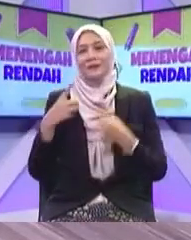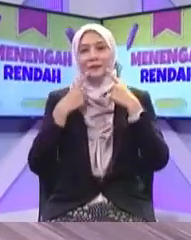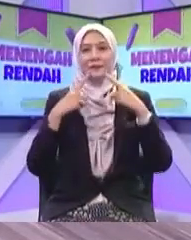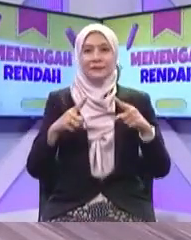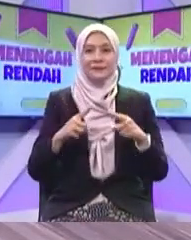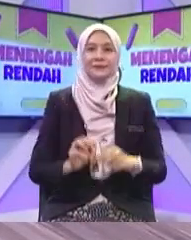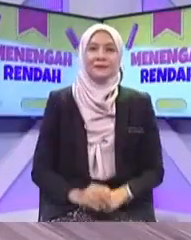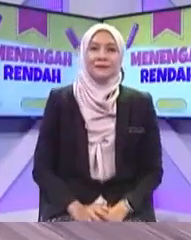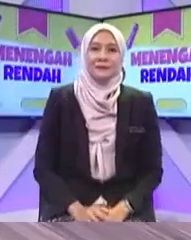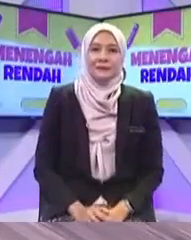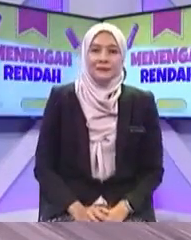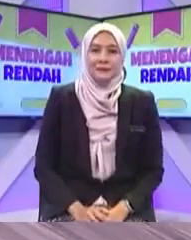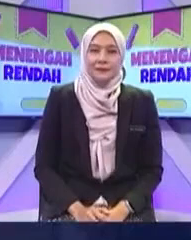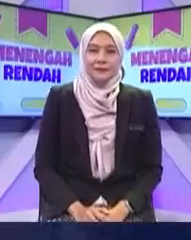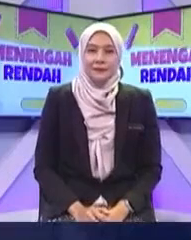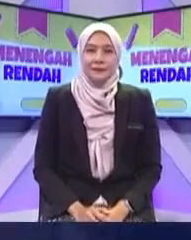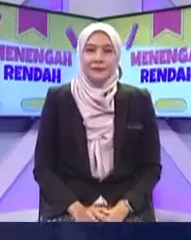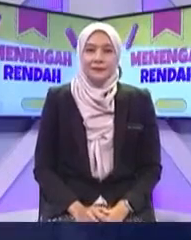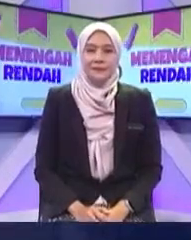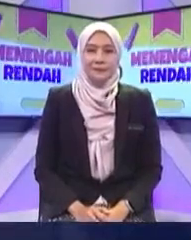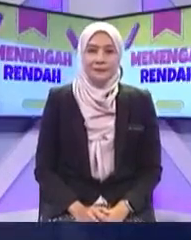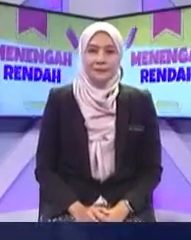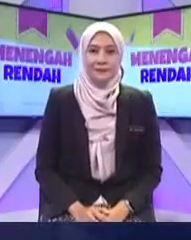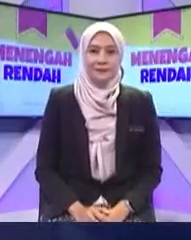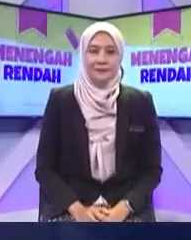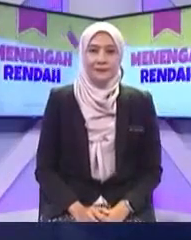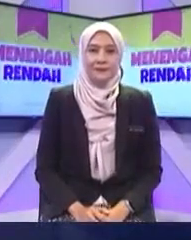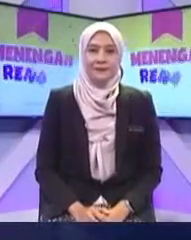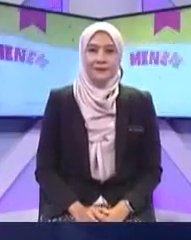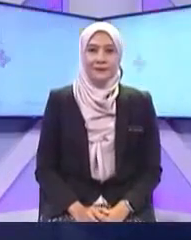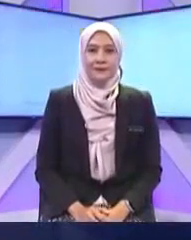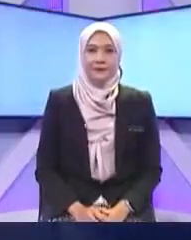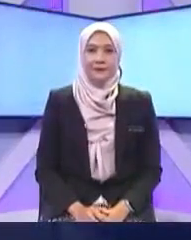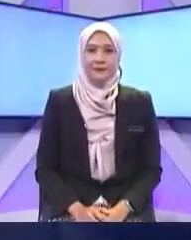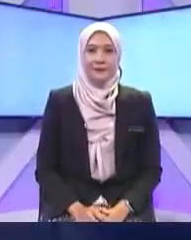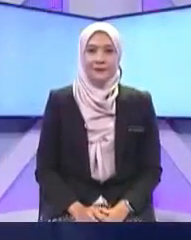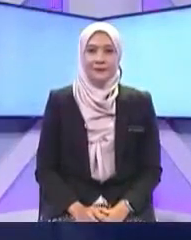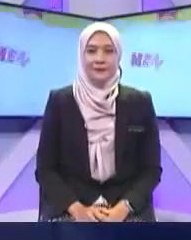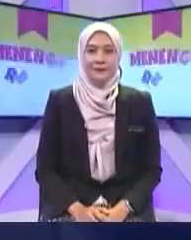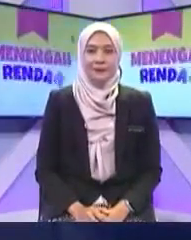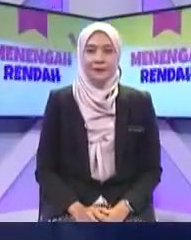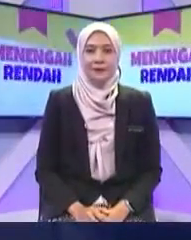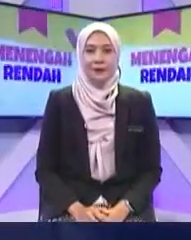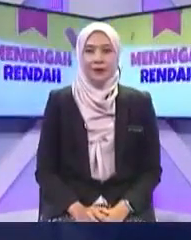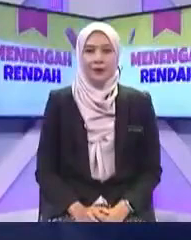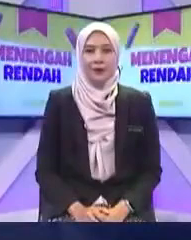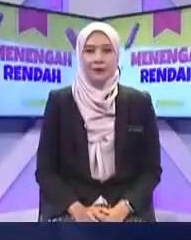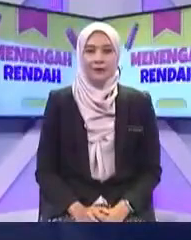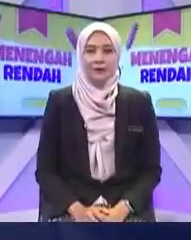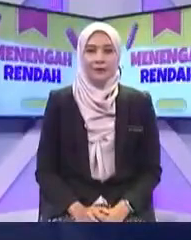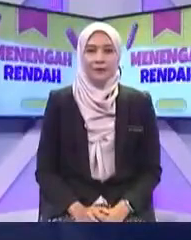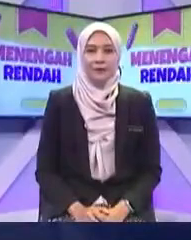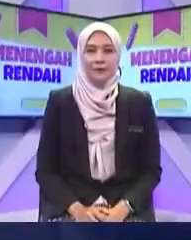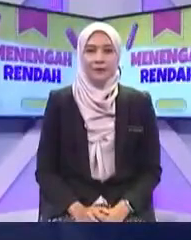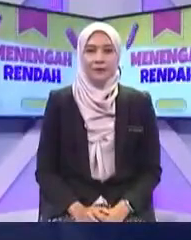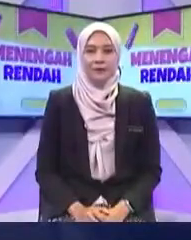ok, terima kasih cikgu baik, sementara Irfan nak tulis bintang dekat sini mungkin cikgu boleh berikan sedikit rumusan ringkas tentang kesan positif dan